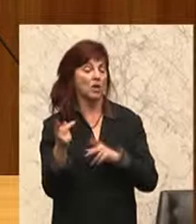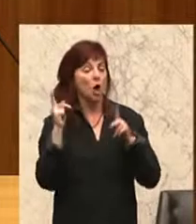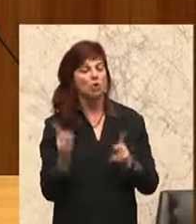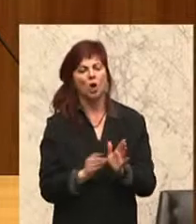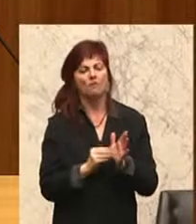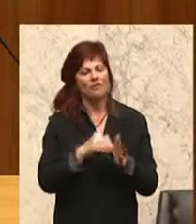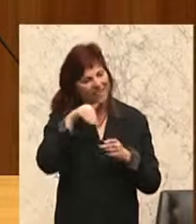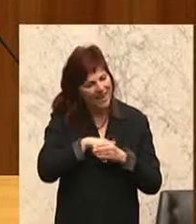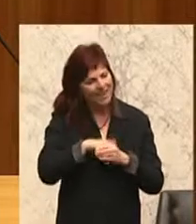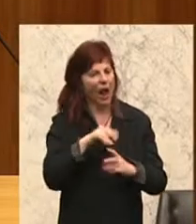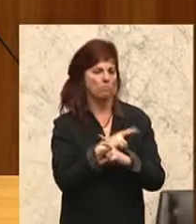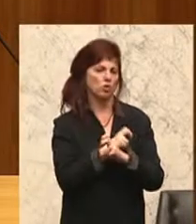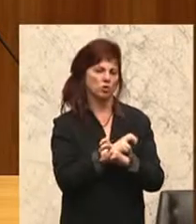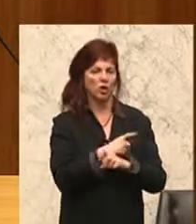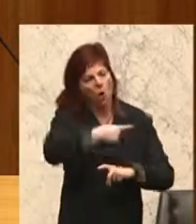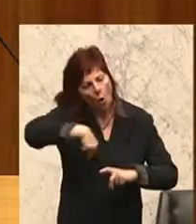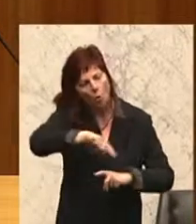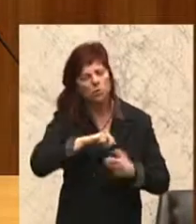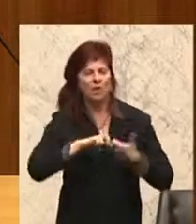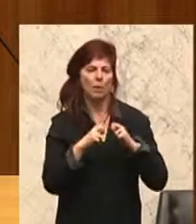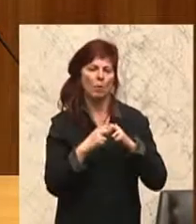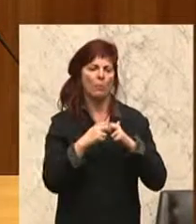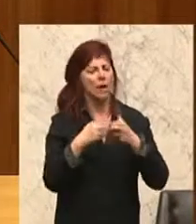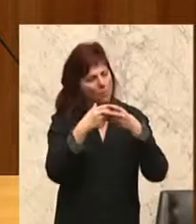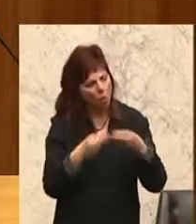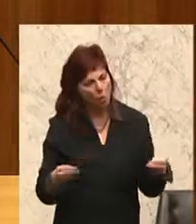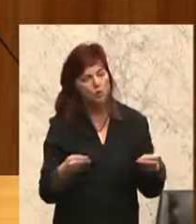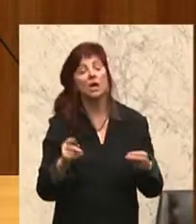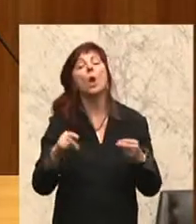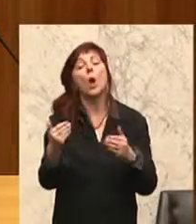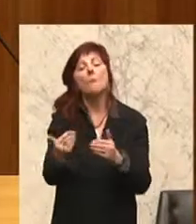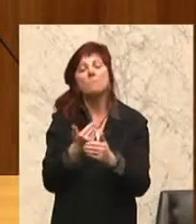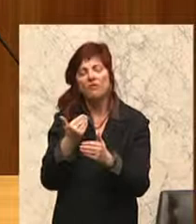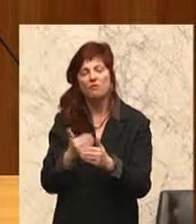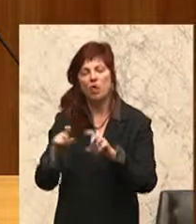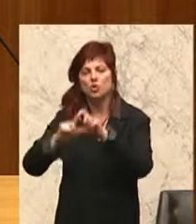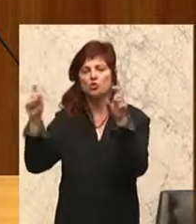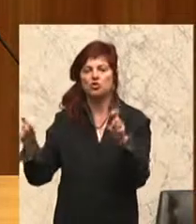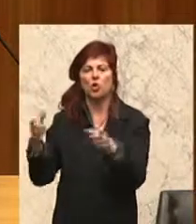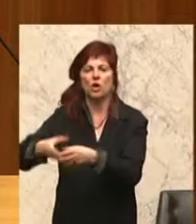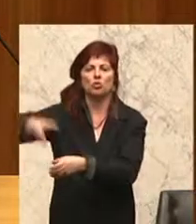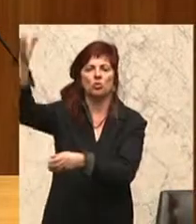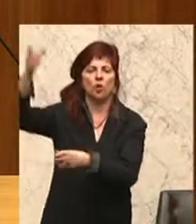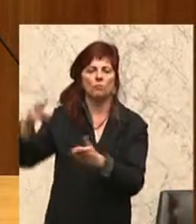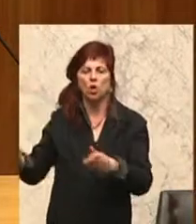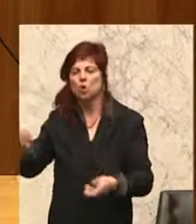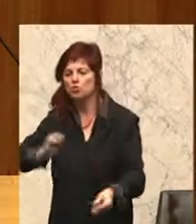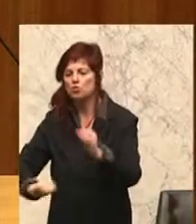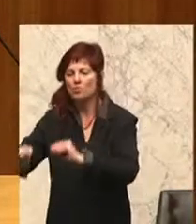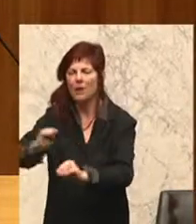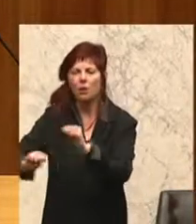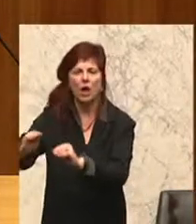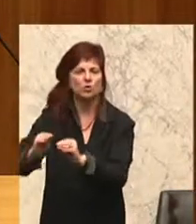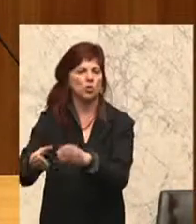zur Bewältigung unserer eigenen Probleme brauchen, bevor wir sie in den Schuldenturm, in den Spekulationsturm, vulgo Griechenland,